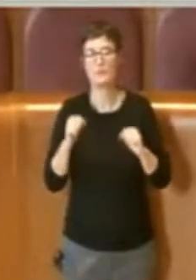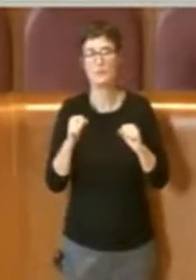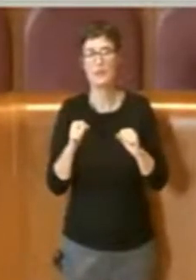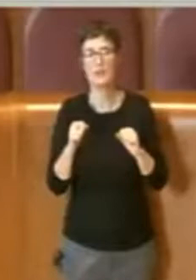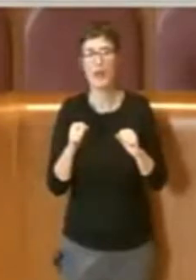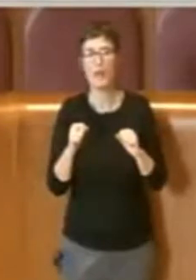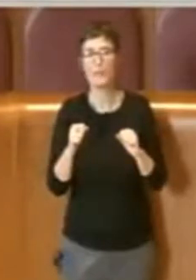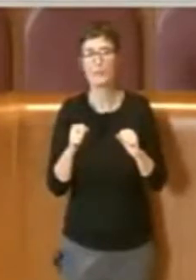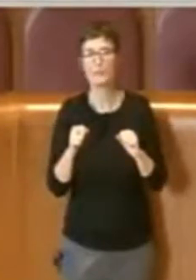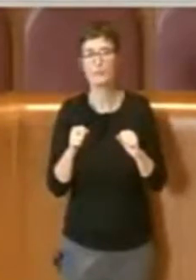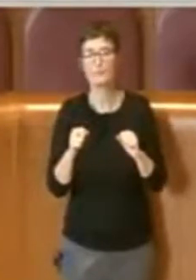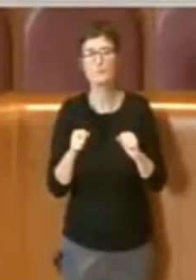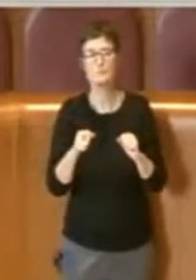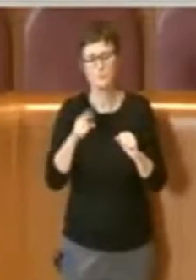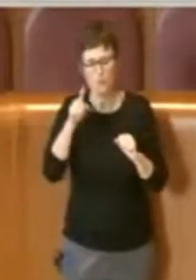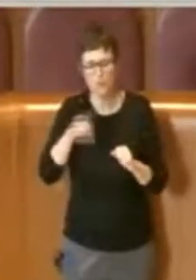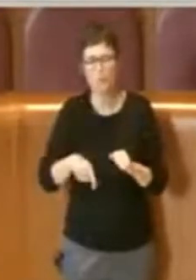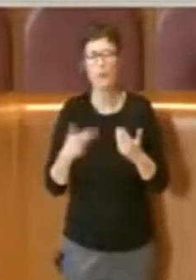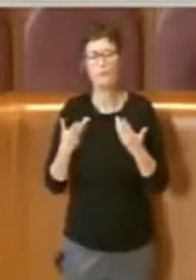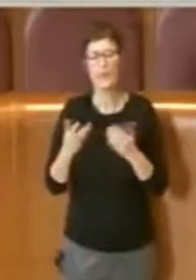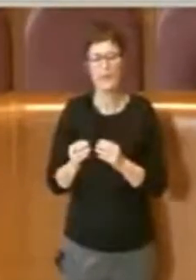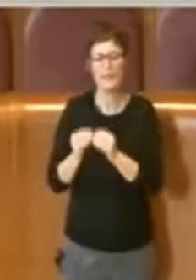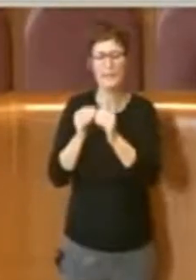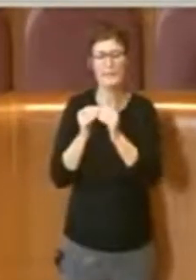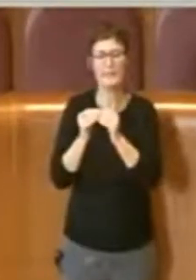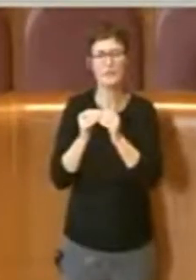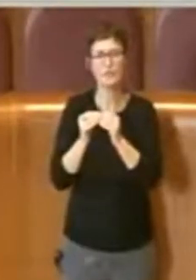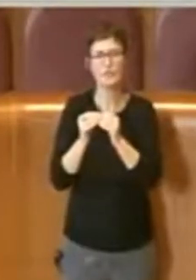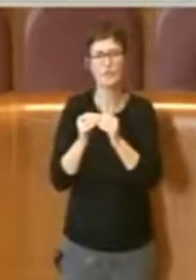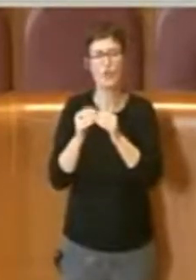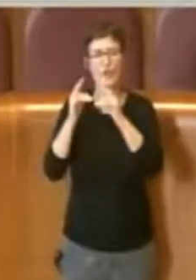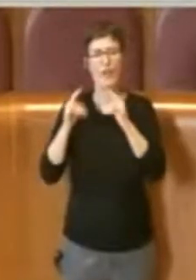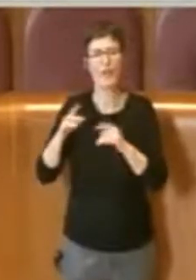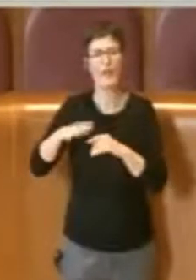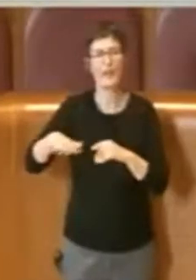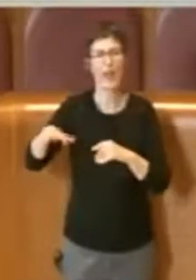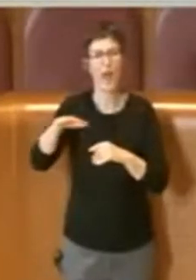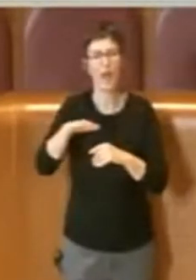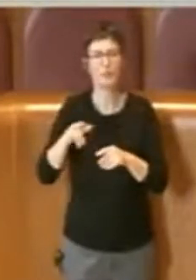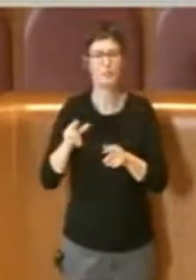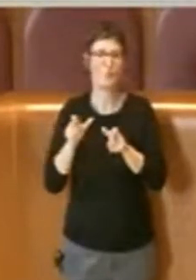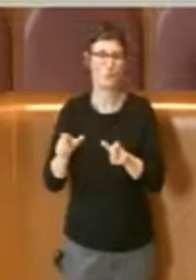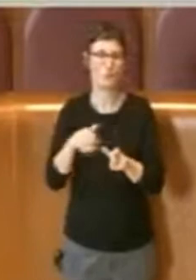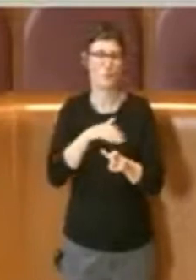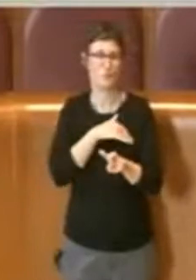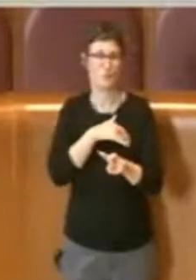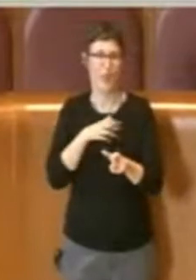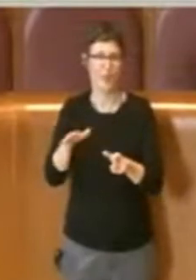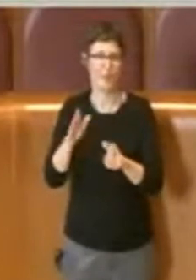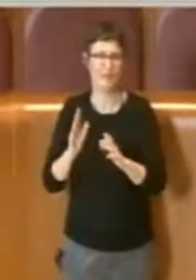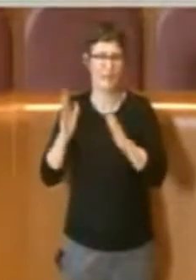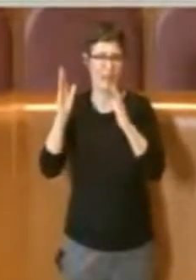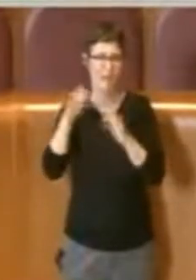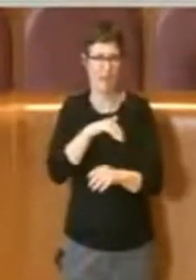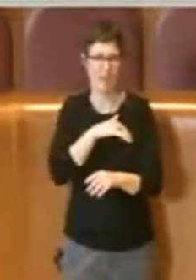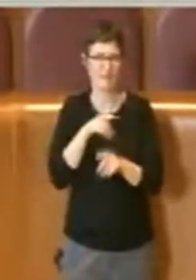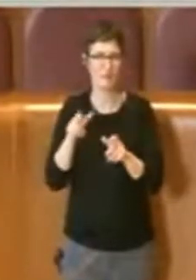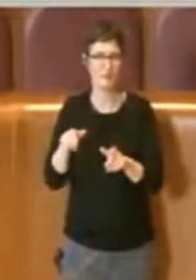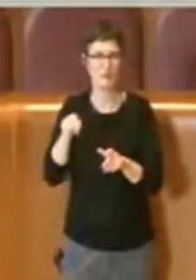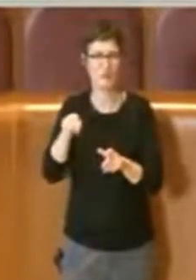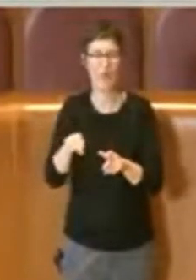realizzazione di un campus che è composta a comprendere lo studentato o anche sale per attività socioculturali e così via.